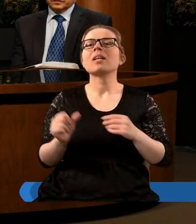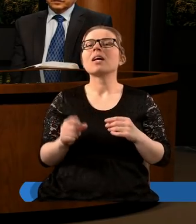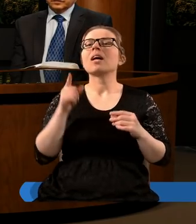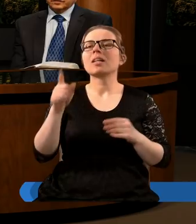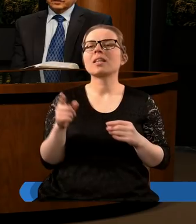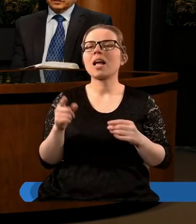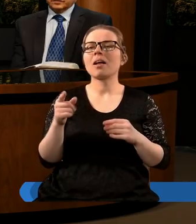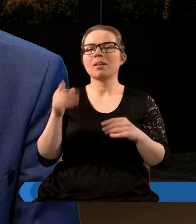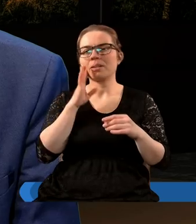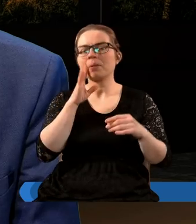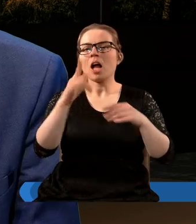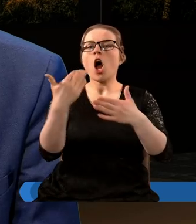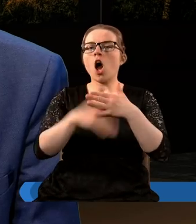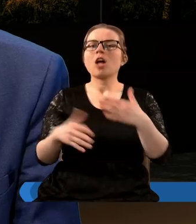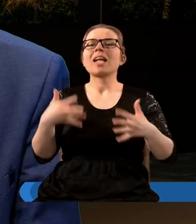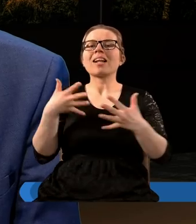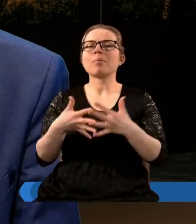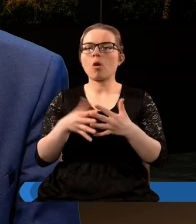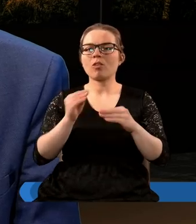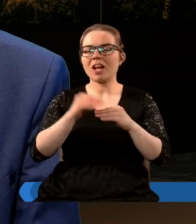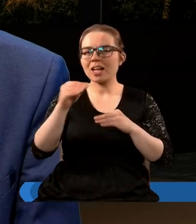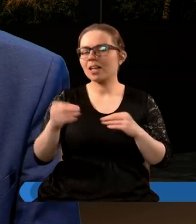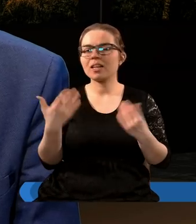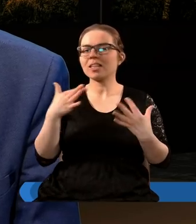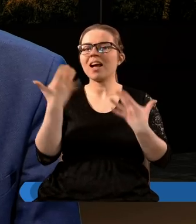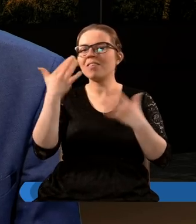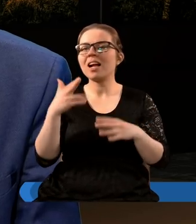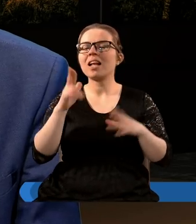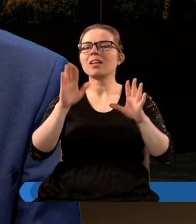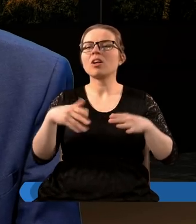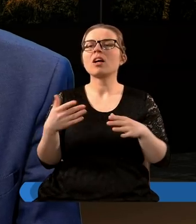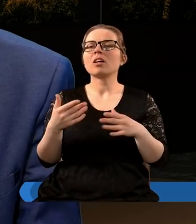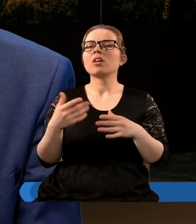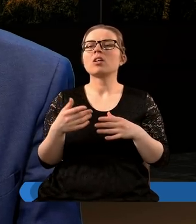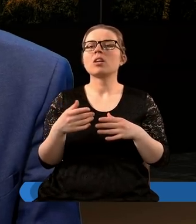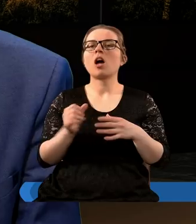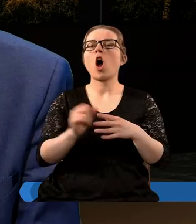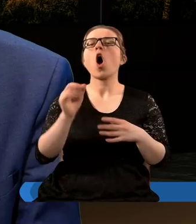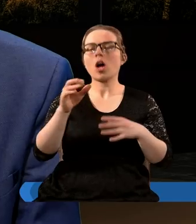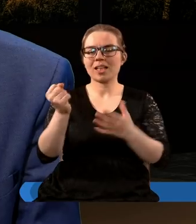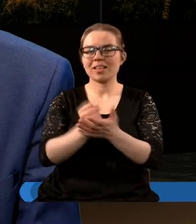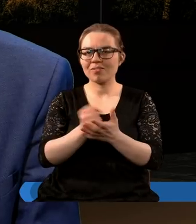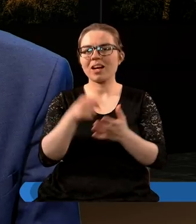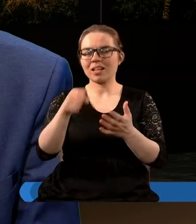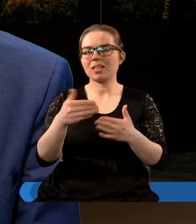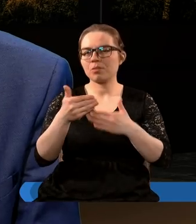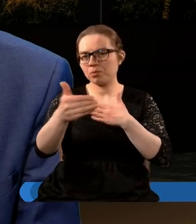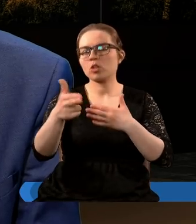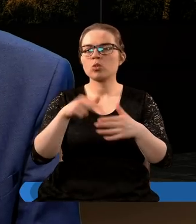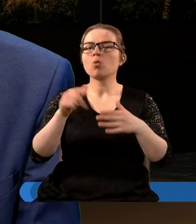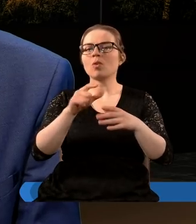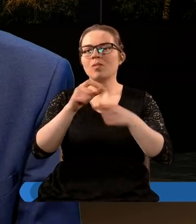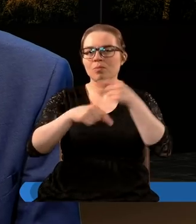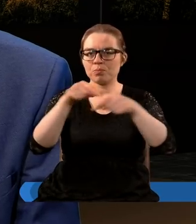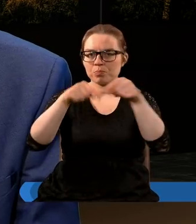na prawie ostatnim etapie tych proroctw, że bardzo niewiele nas dzieli od kulminacji, do których nas te